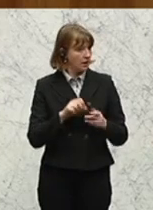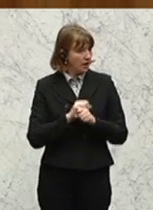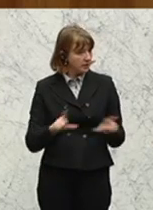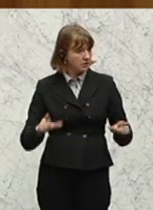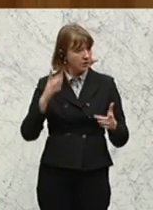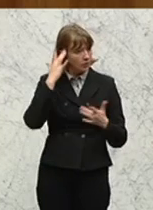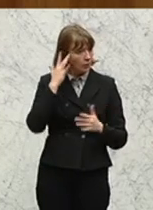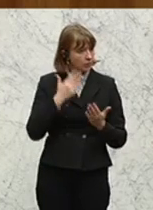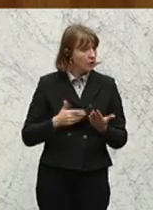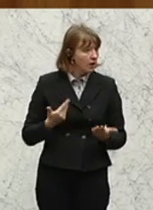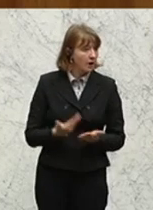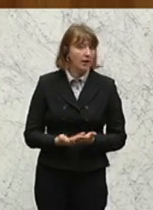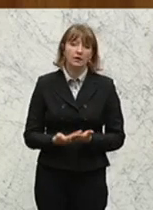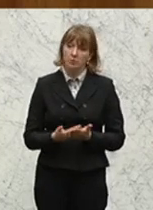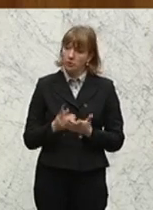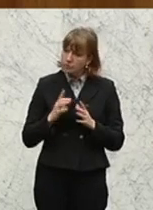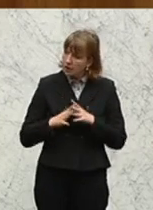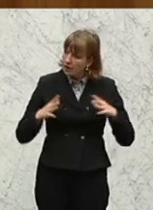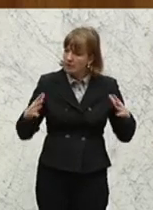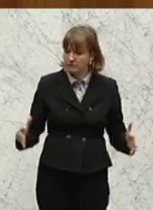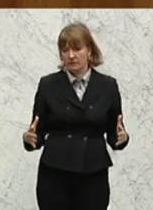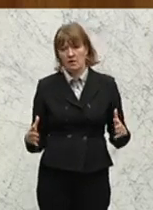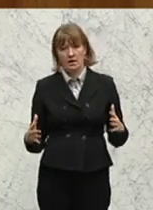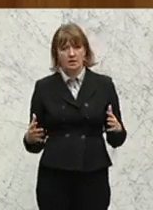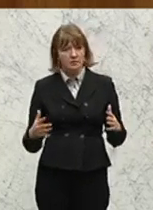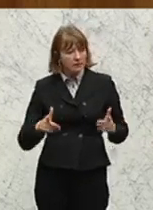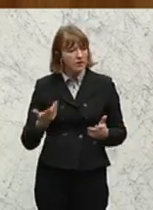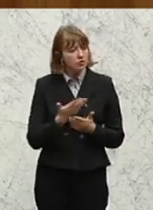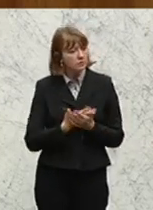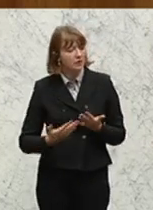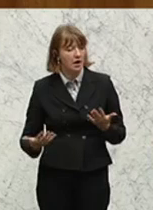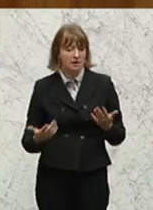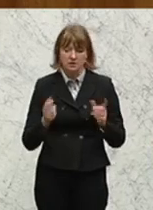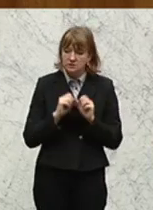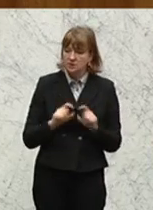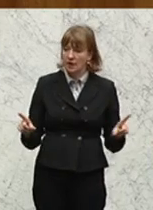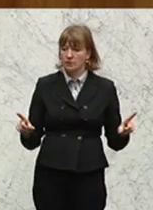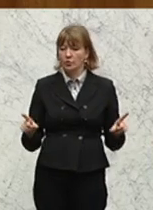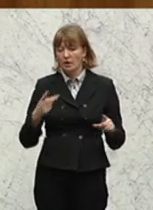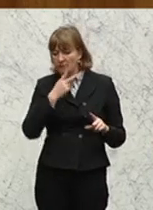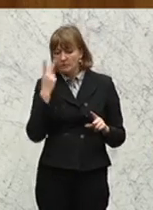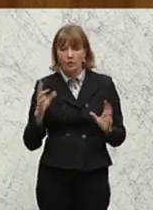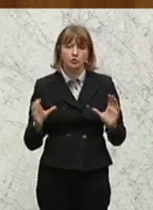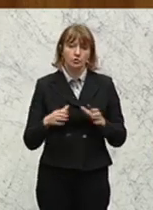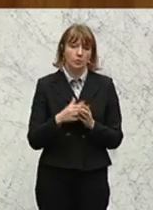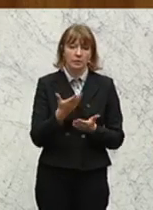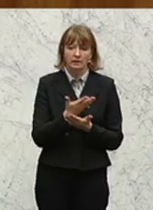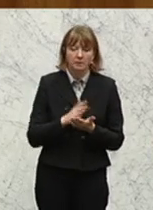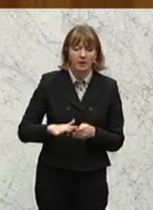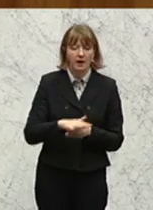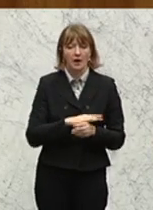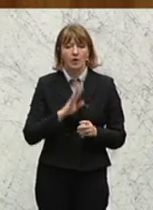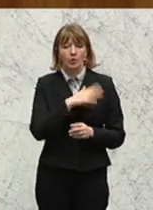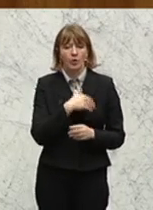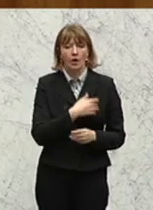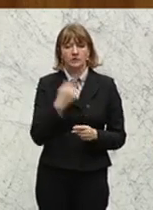-Kulturangebot erweitert wird, um einschlägige sprachliche Sendungen im Volksgruppenbereich, auf Kroatisch, auf